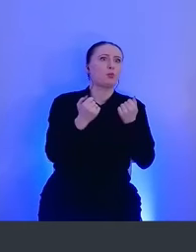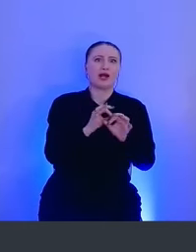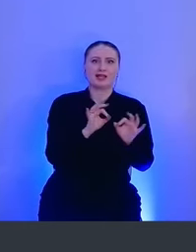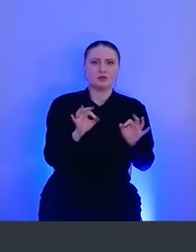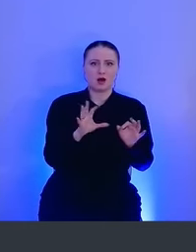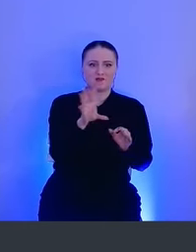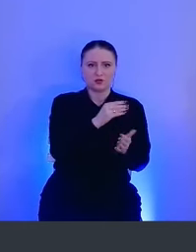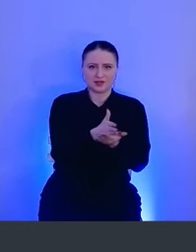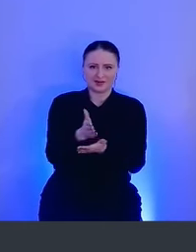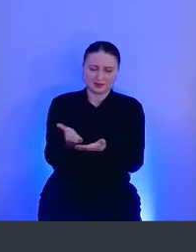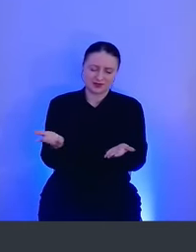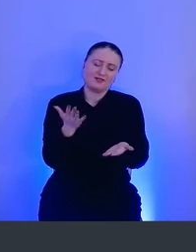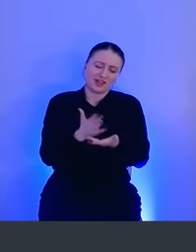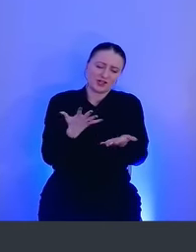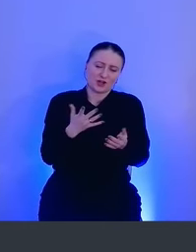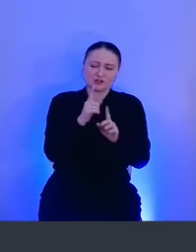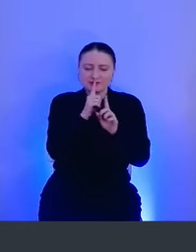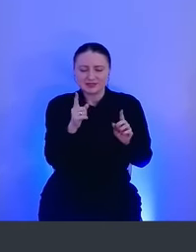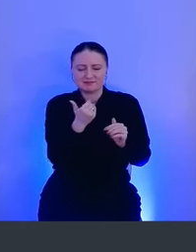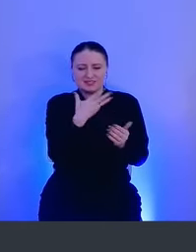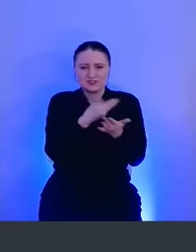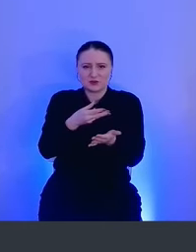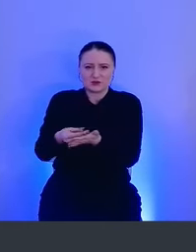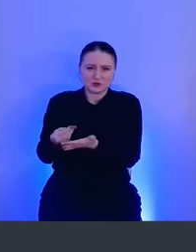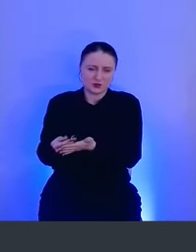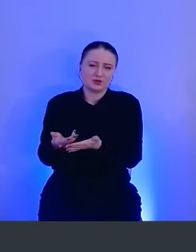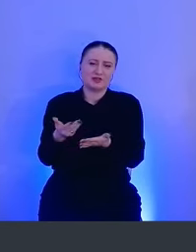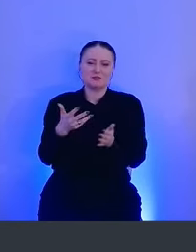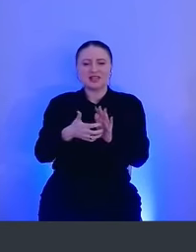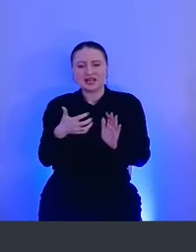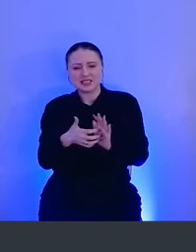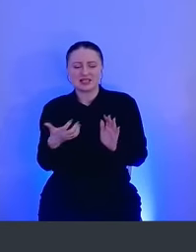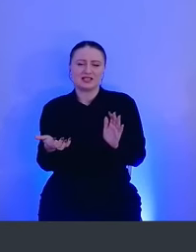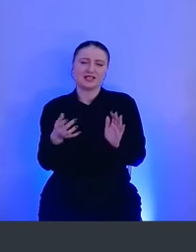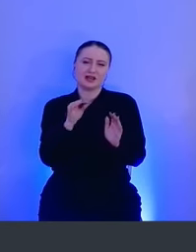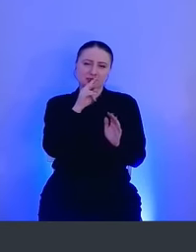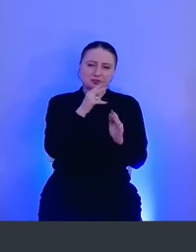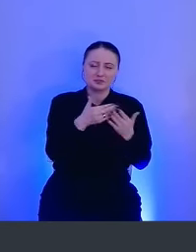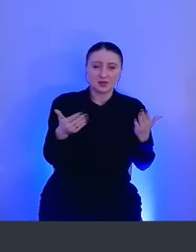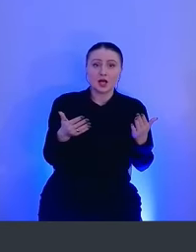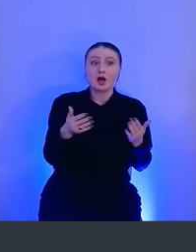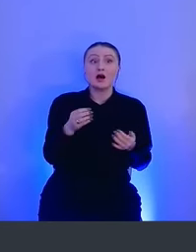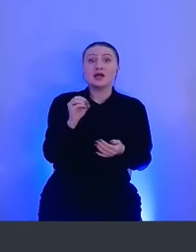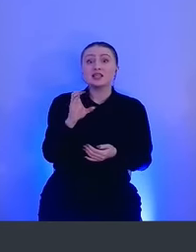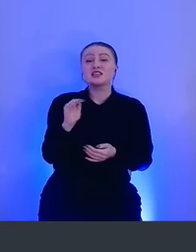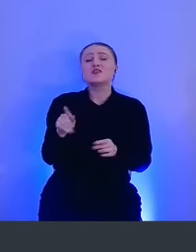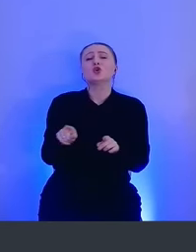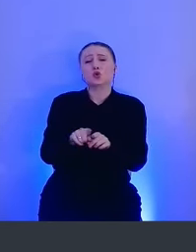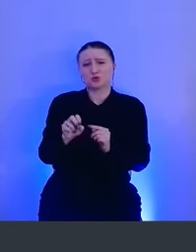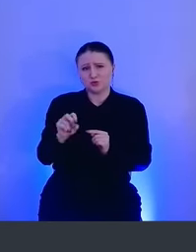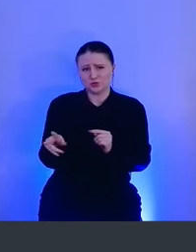аспектах. Есть, конечно же, какие-то особенности работы, какие-то, может быть, недостатки. И вот в ESF они тоже присутствуют.